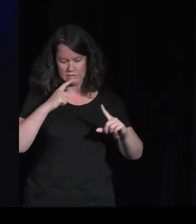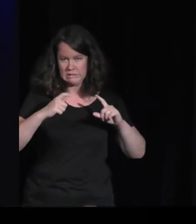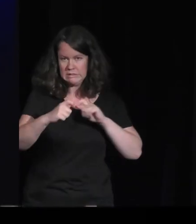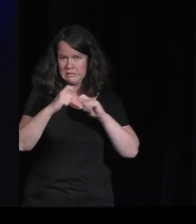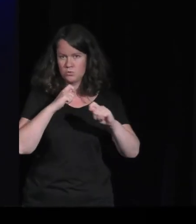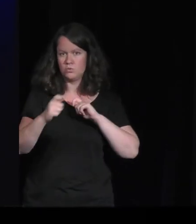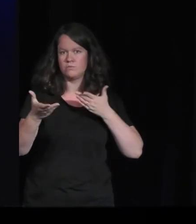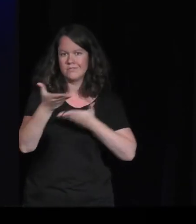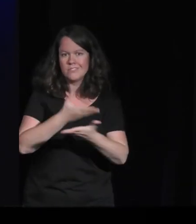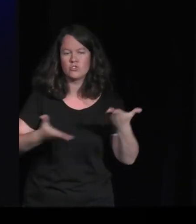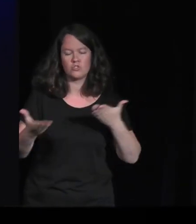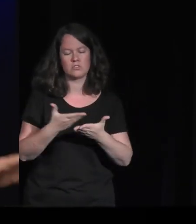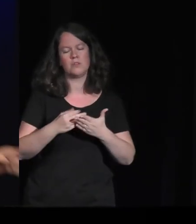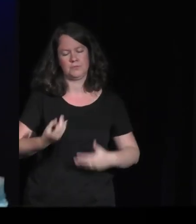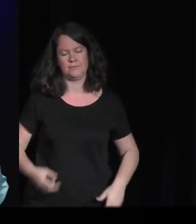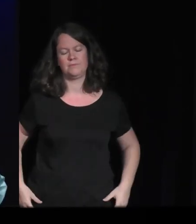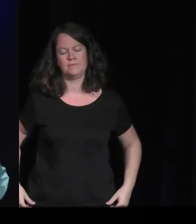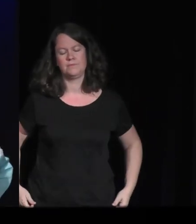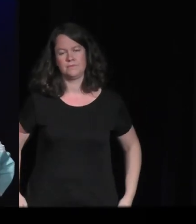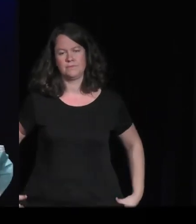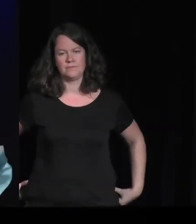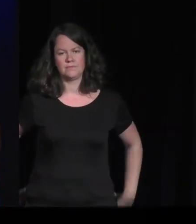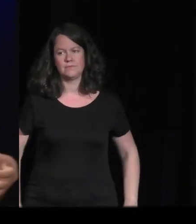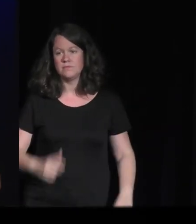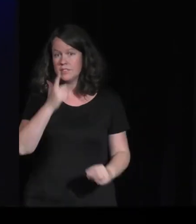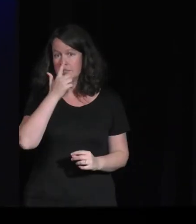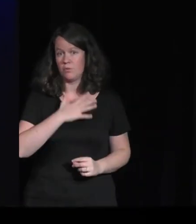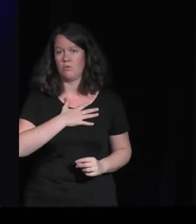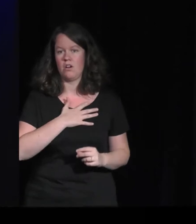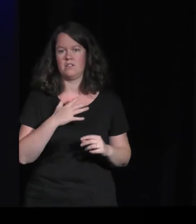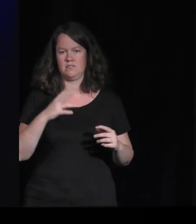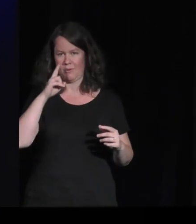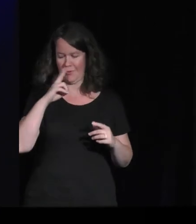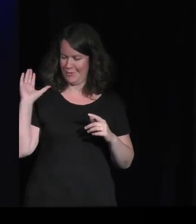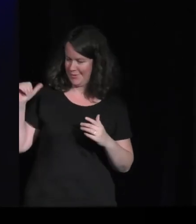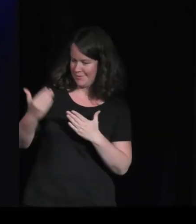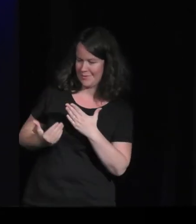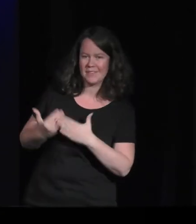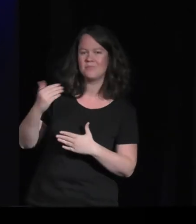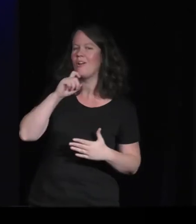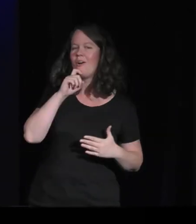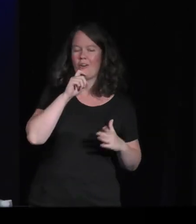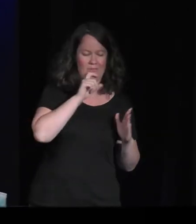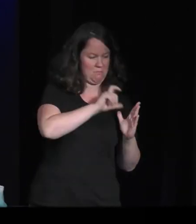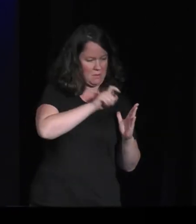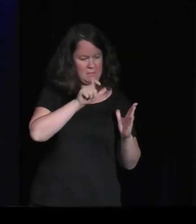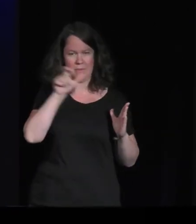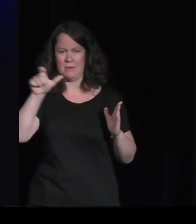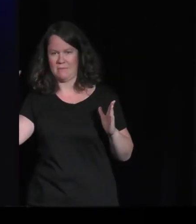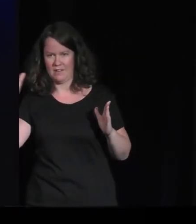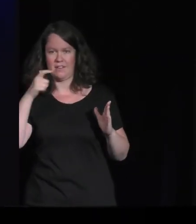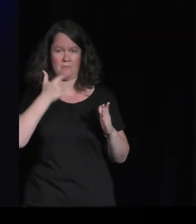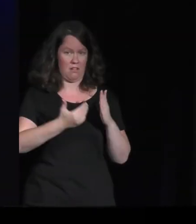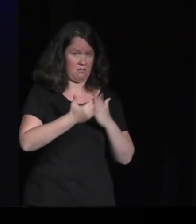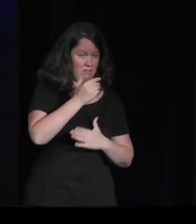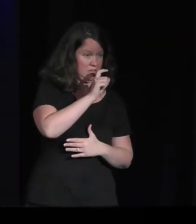Et c'est vrai que pour moi, on fait aussi un espèce de tournant un peu dans les tables rondes, parce qu'on a parlé de la question de la nature, de la question de la nature à